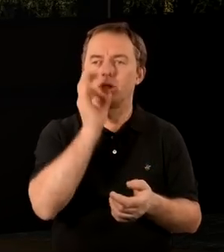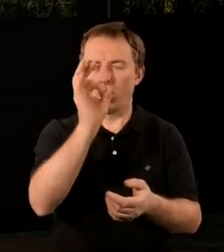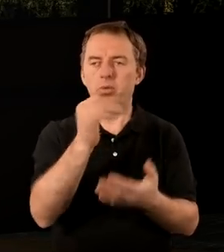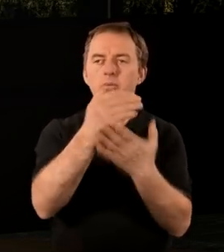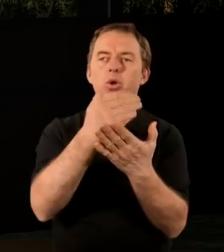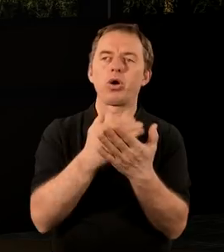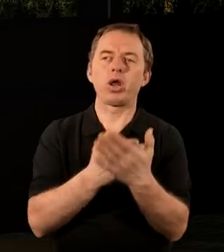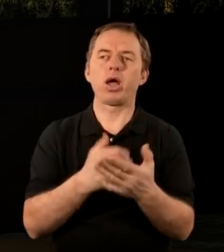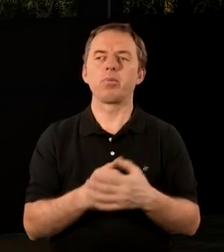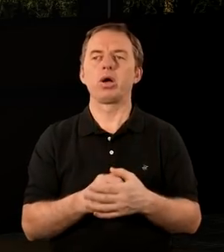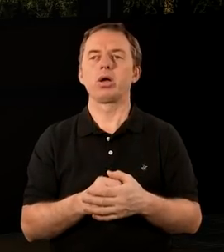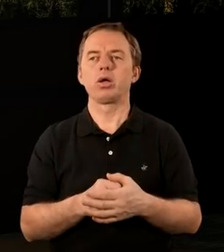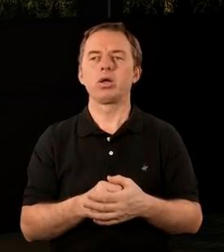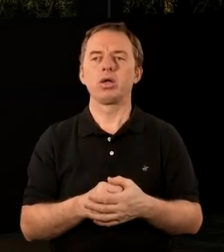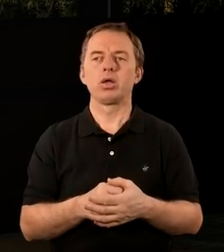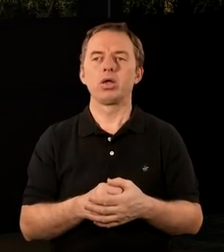dobrym programom,